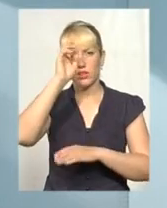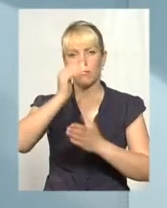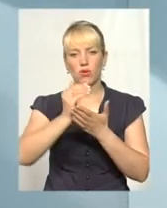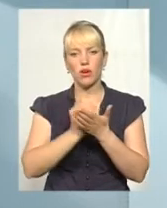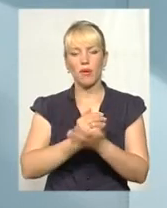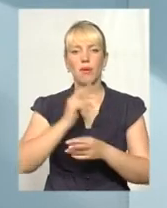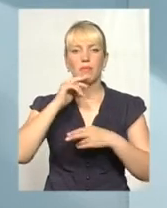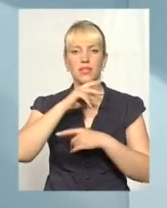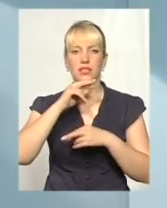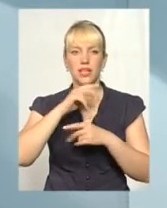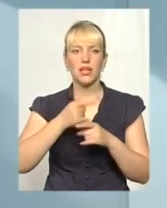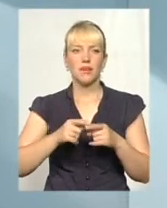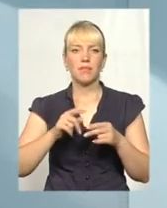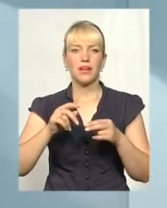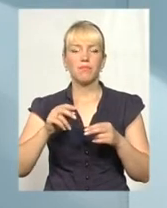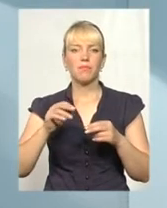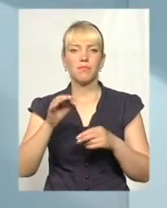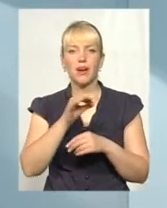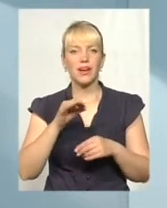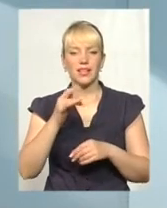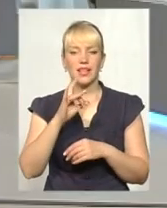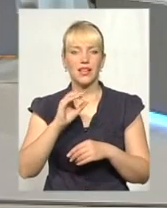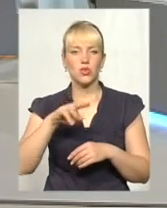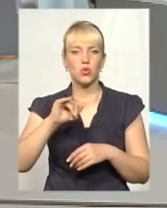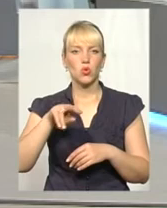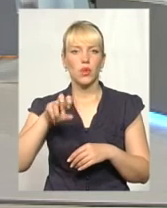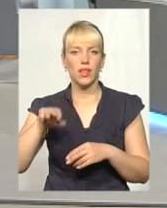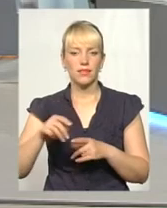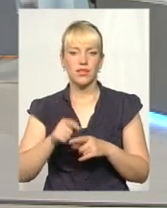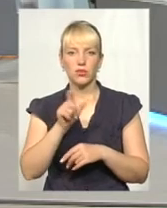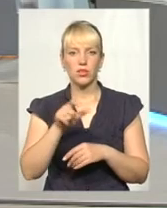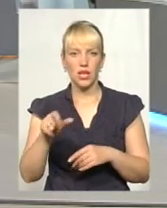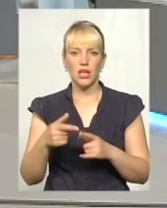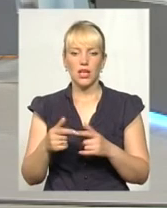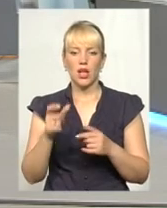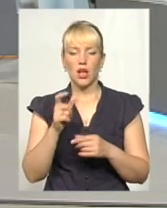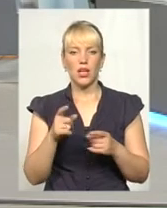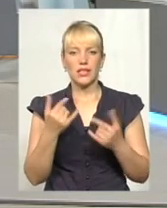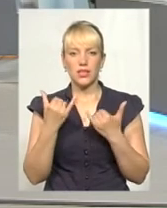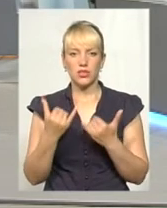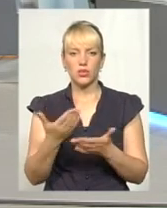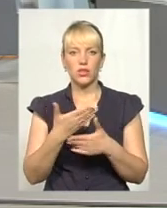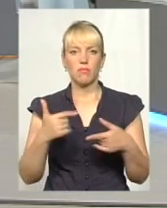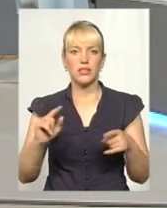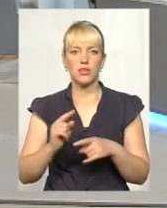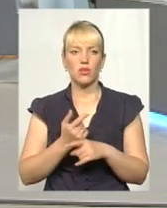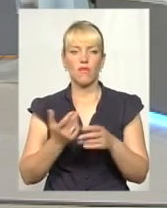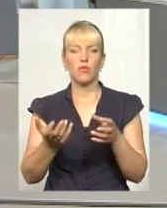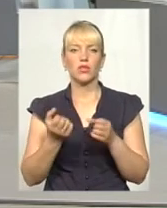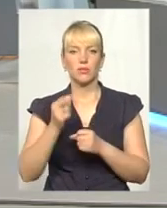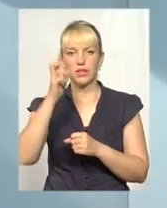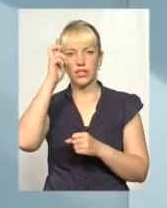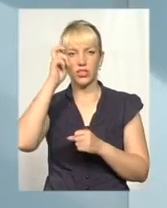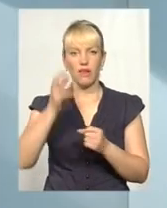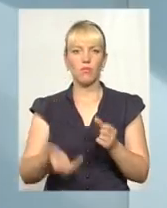препаратом Респелект дану категорію осіб. На сьогодні ми знову отримуємо державну